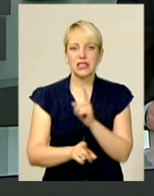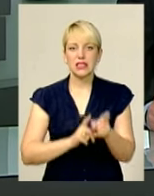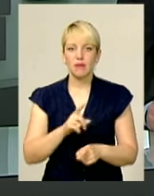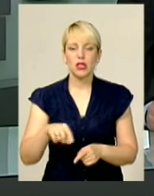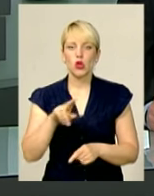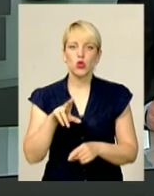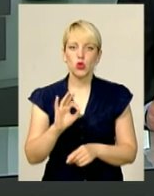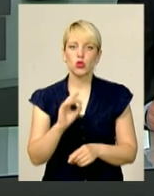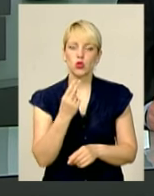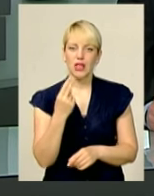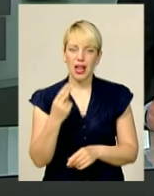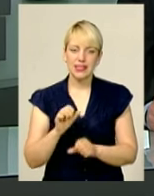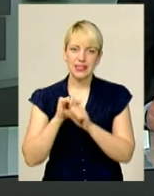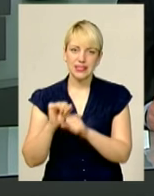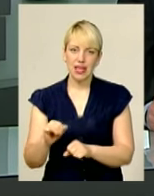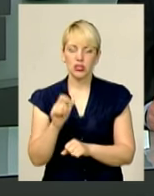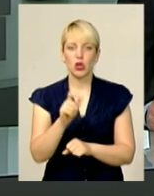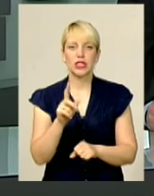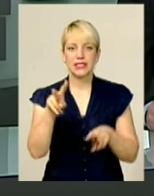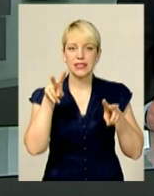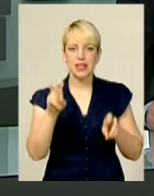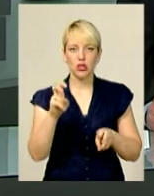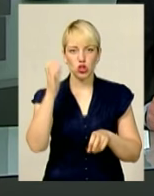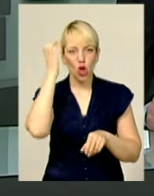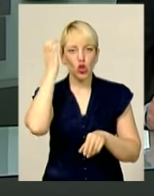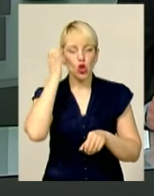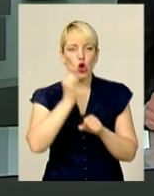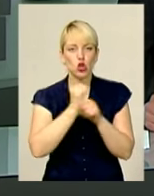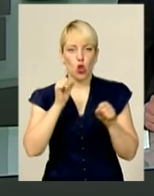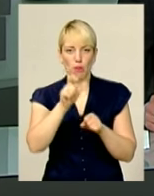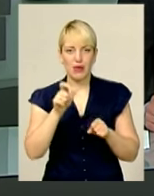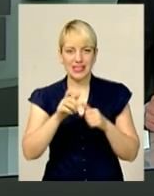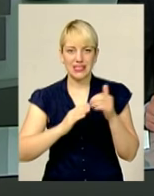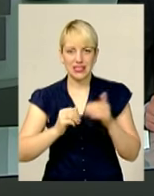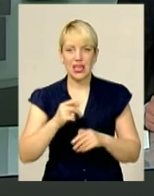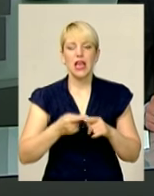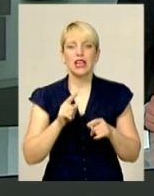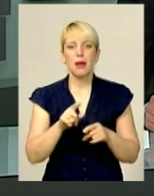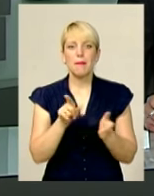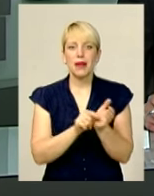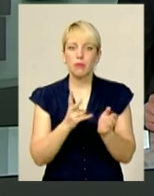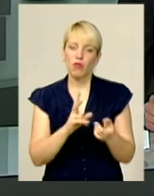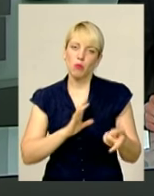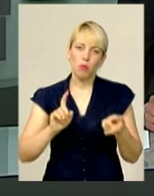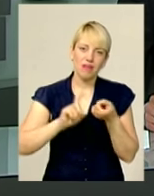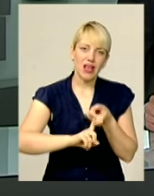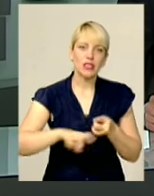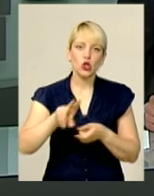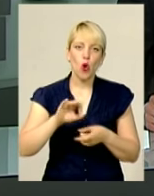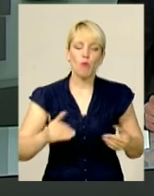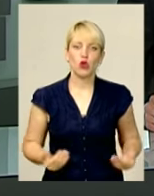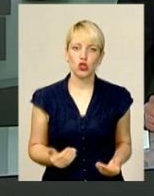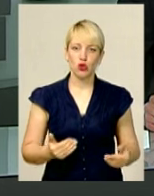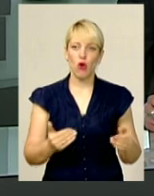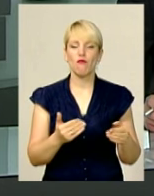соціальний захист громадян зі статусом чорнобильці. Пенсія, яка мала прив'язуватися до прожиткового мінімуму, відтоді